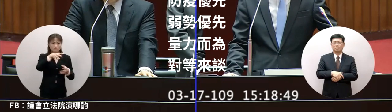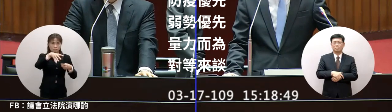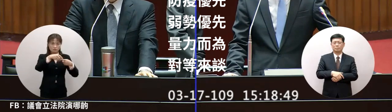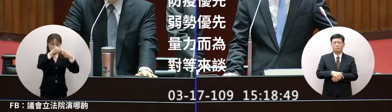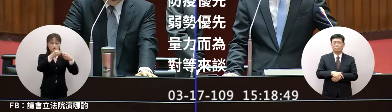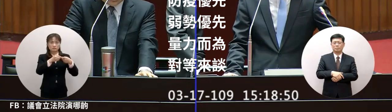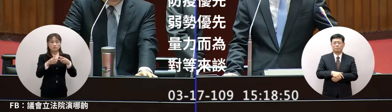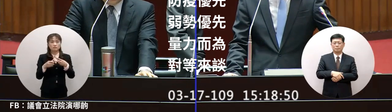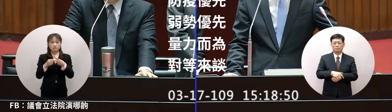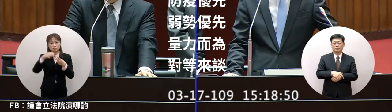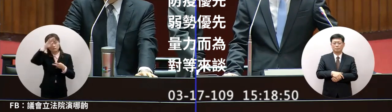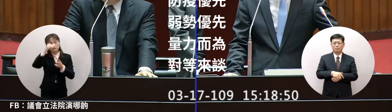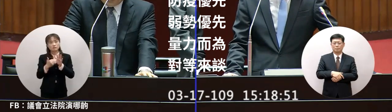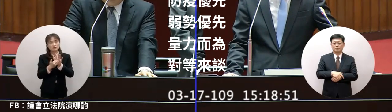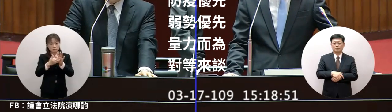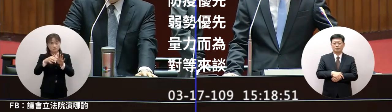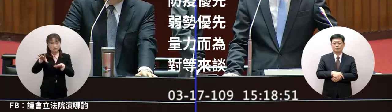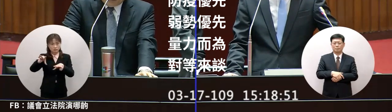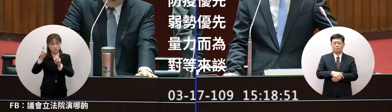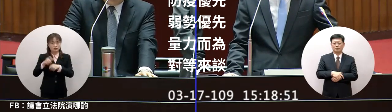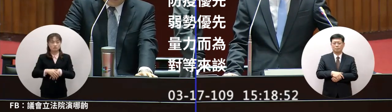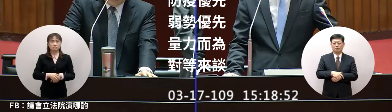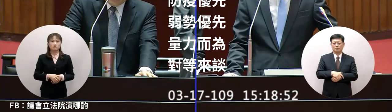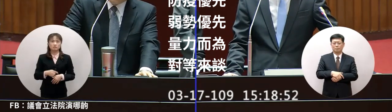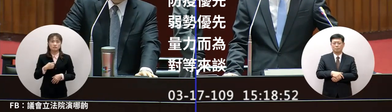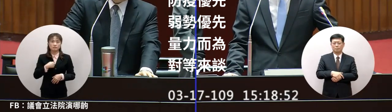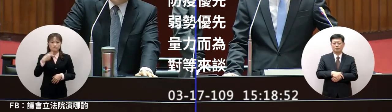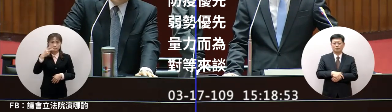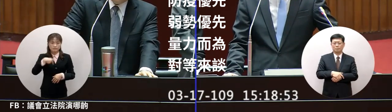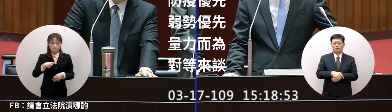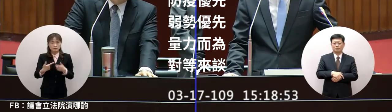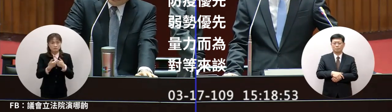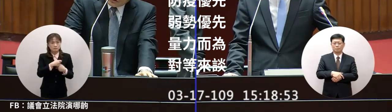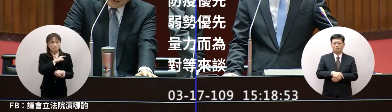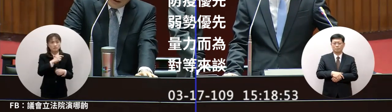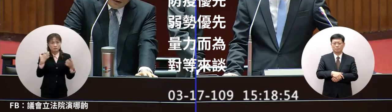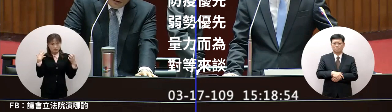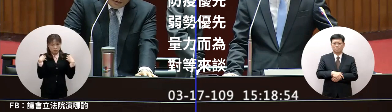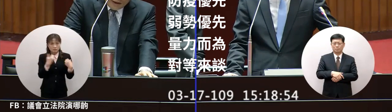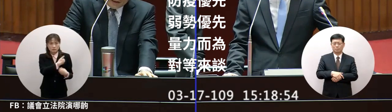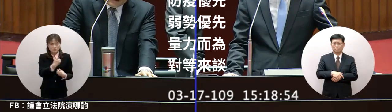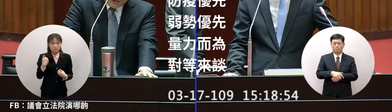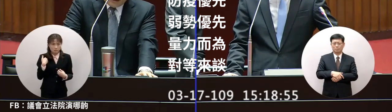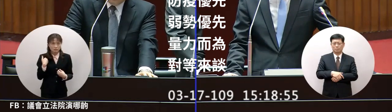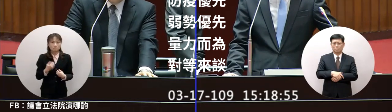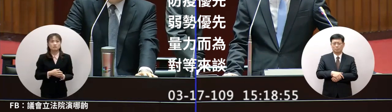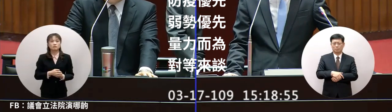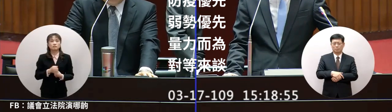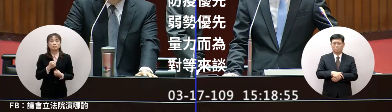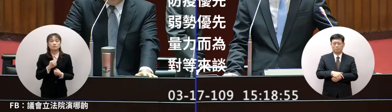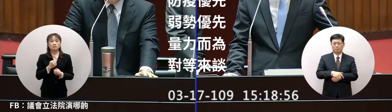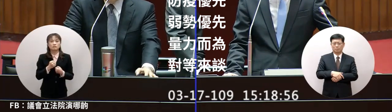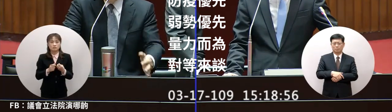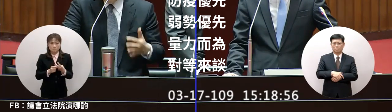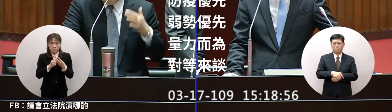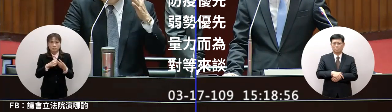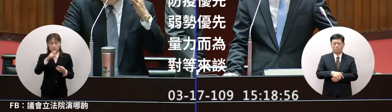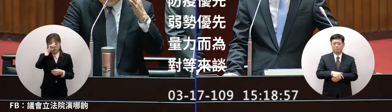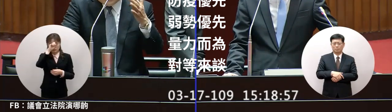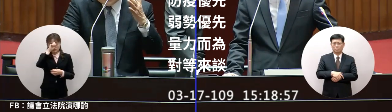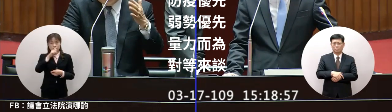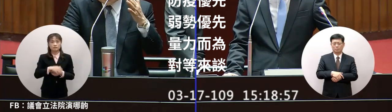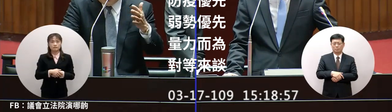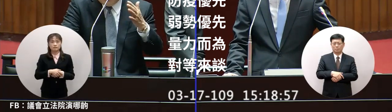防疫優先我也特別要良力而為同時我也希望相關的